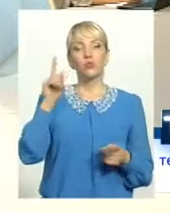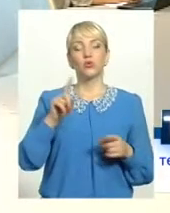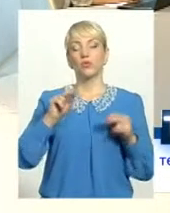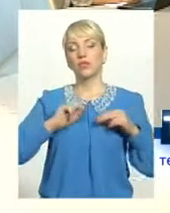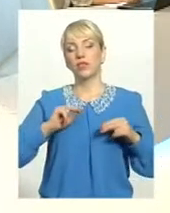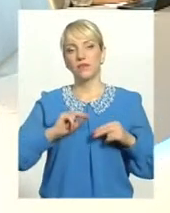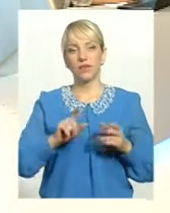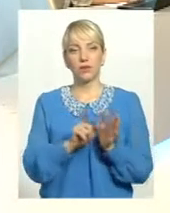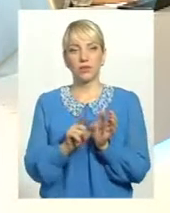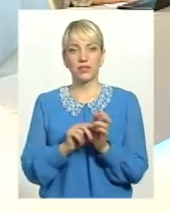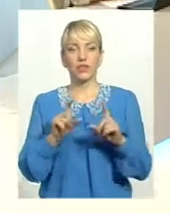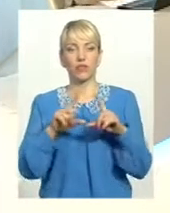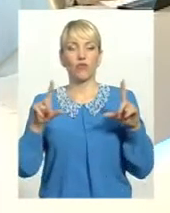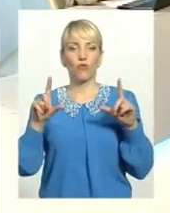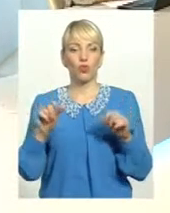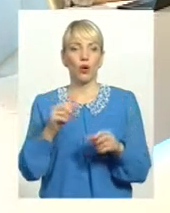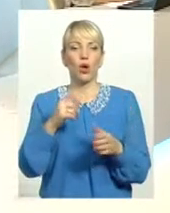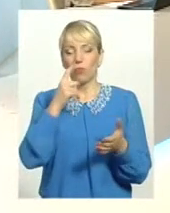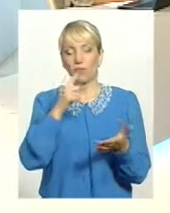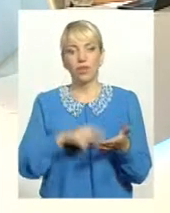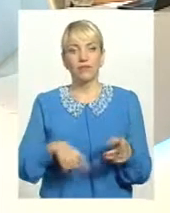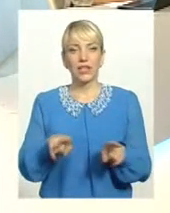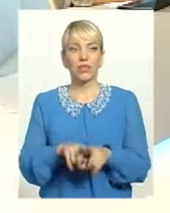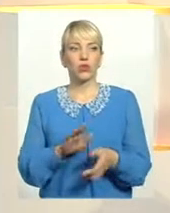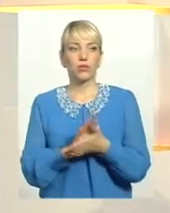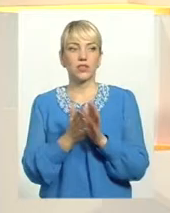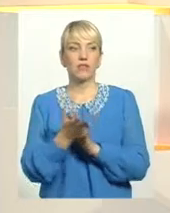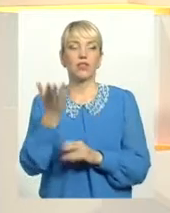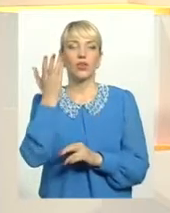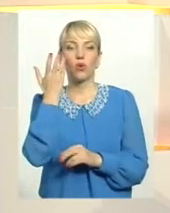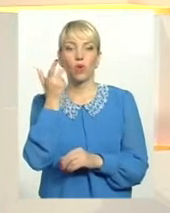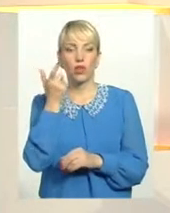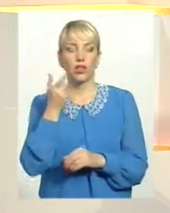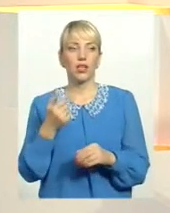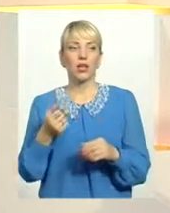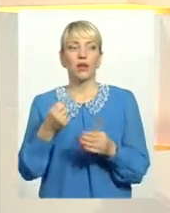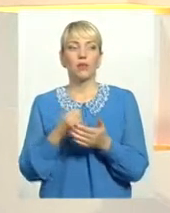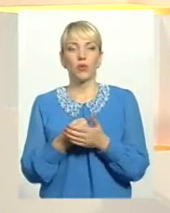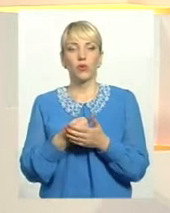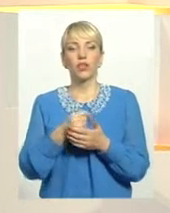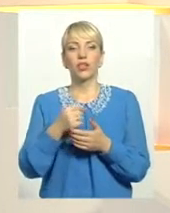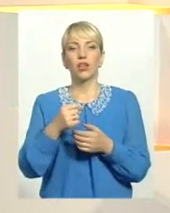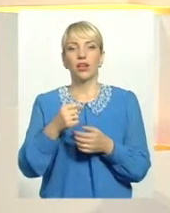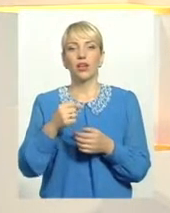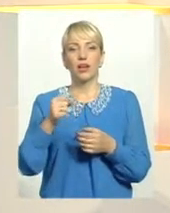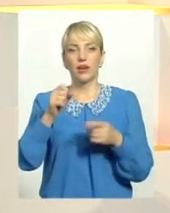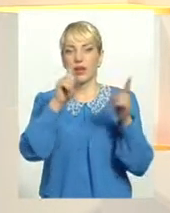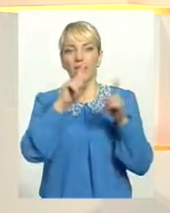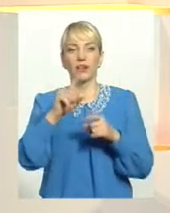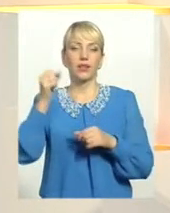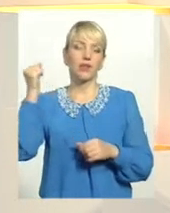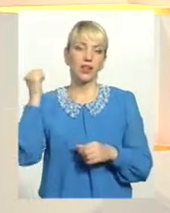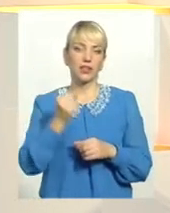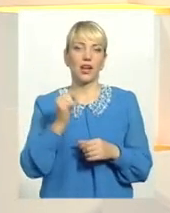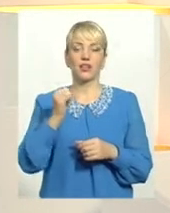опиняються в тих обставинах, коли, доки грім не гряне, мужик не перехреститься. І саме